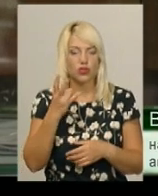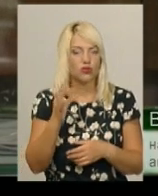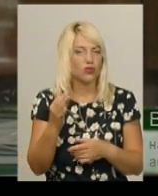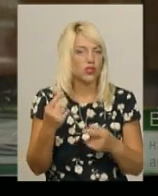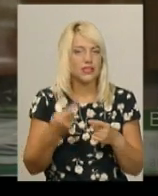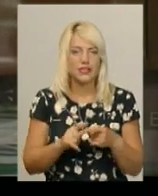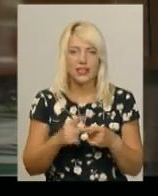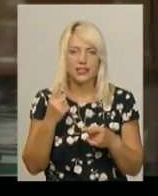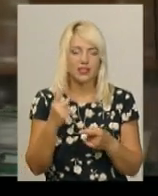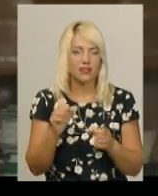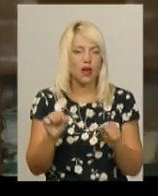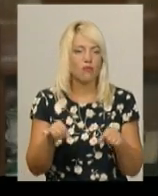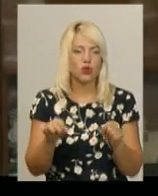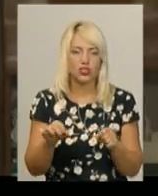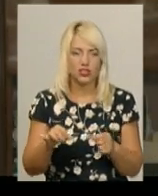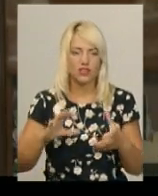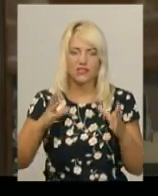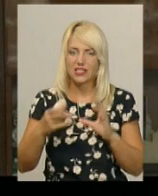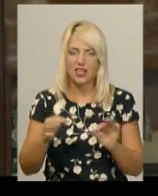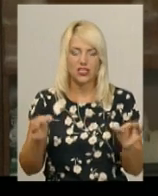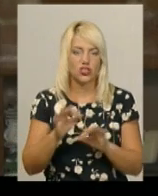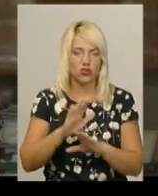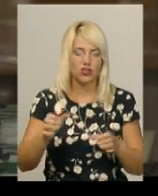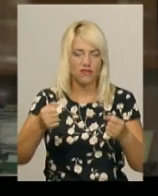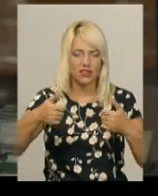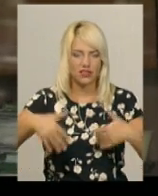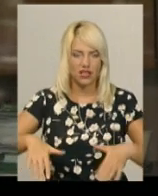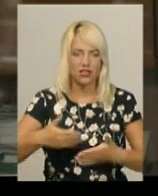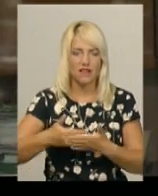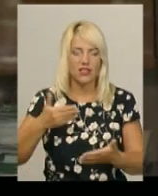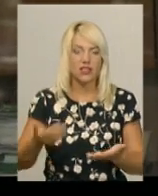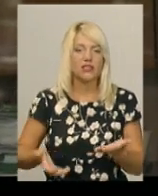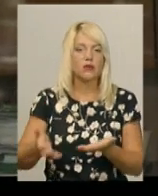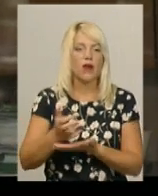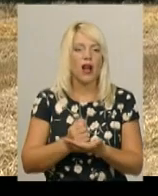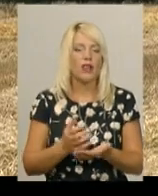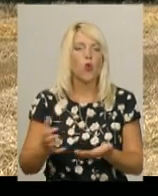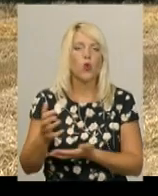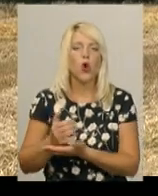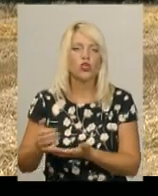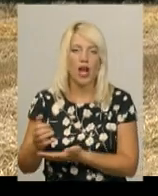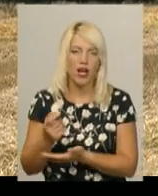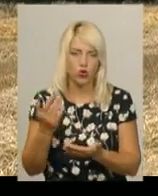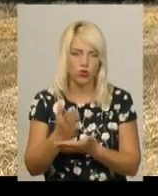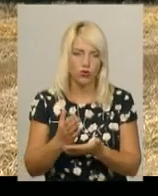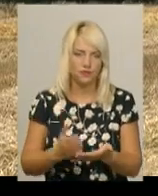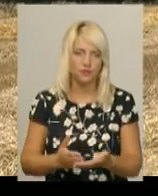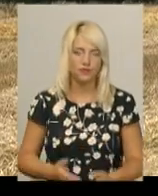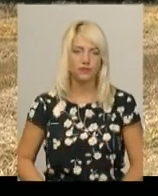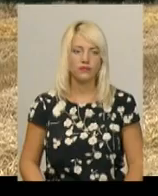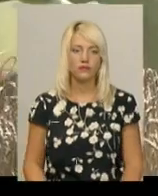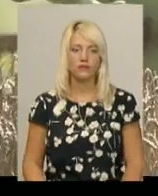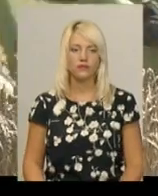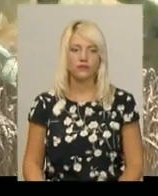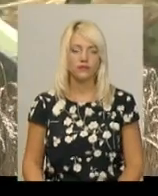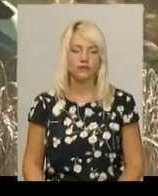можливість взагалі нічого не втратити від збирання урожаю. Світлана Поробок, Віктор Кривий, Олександр